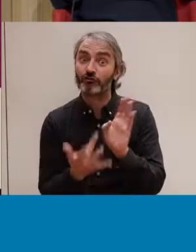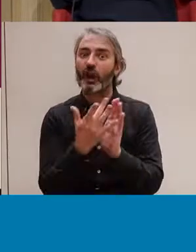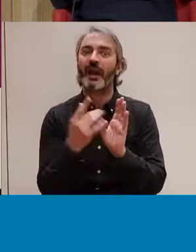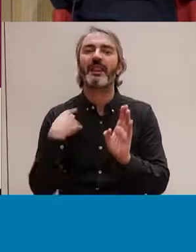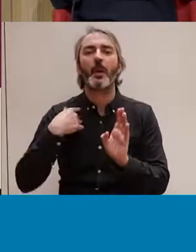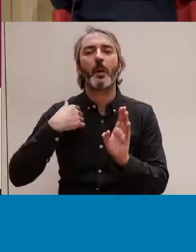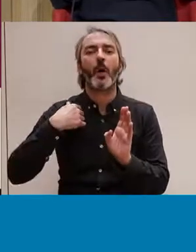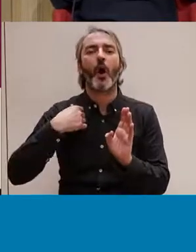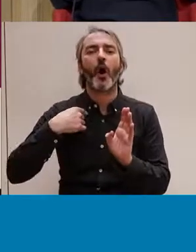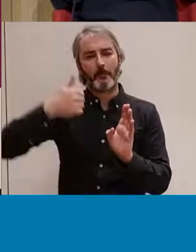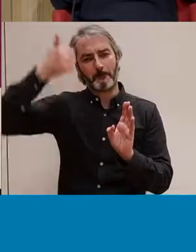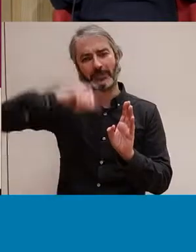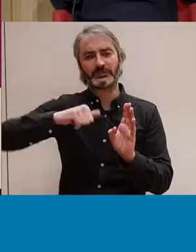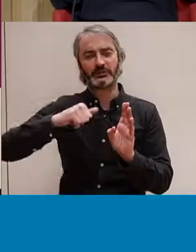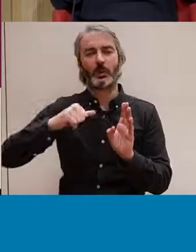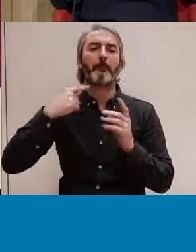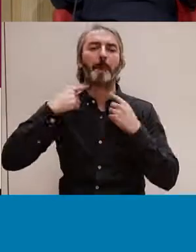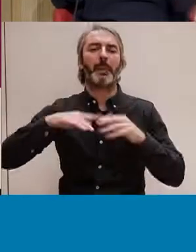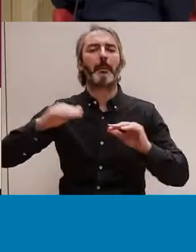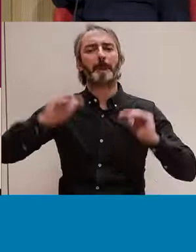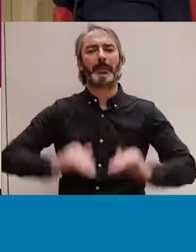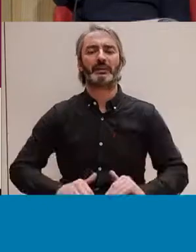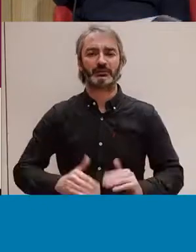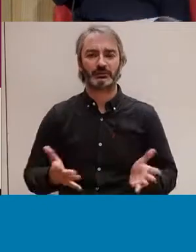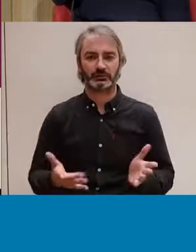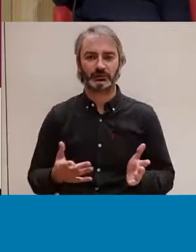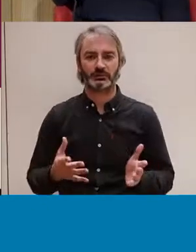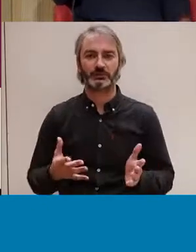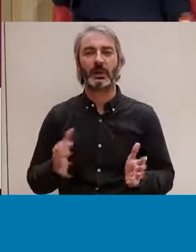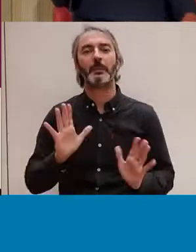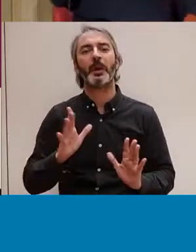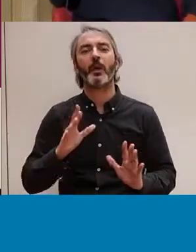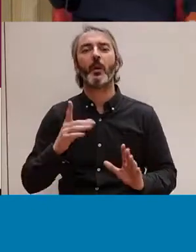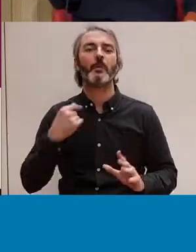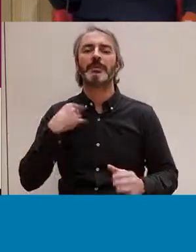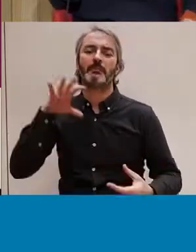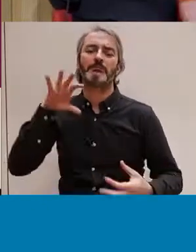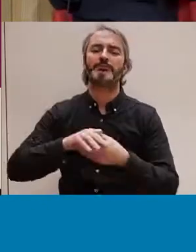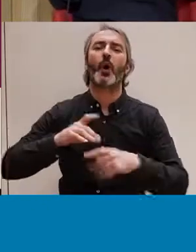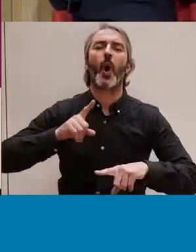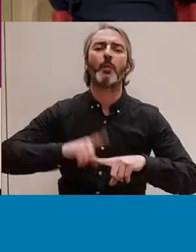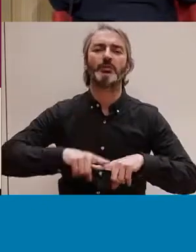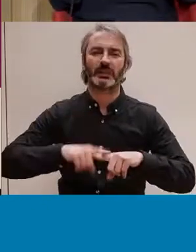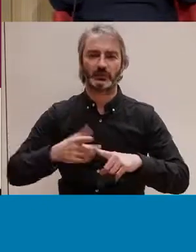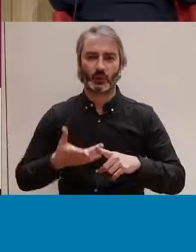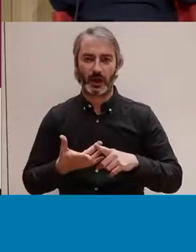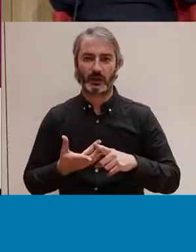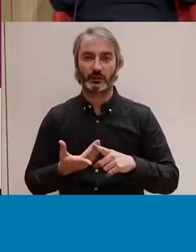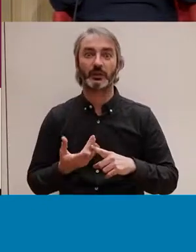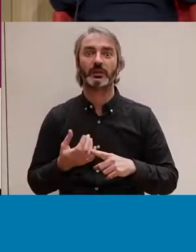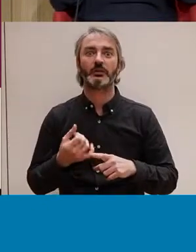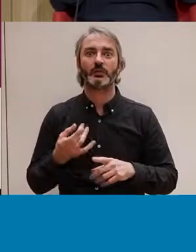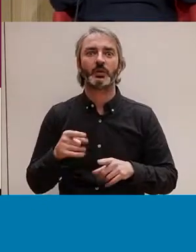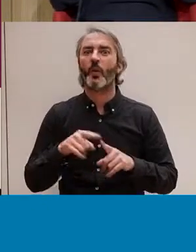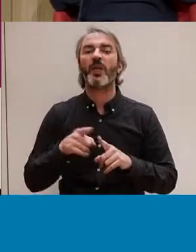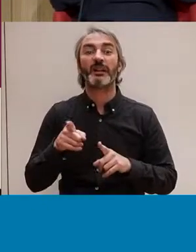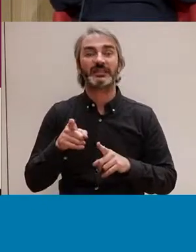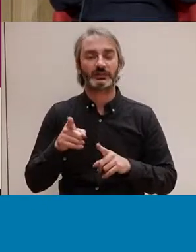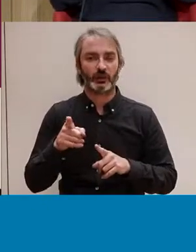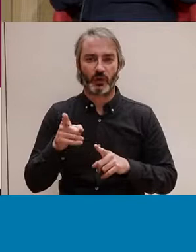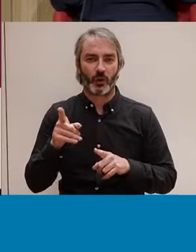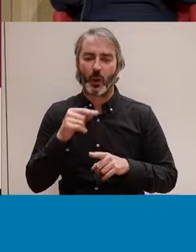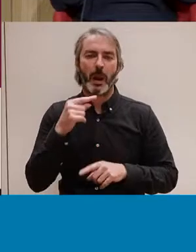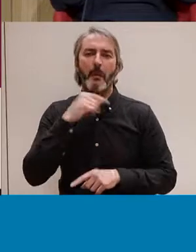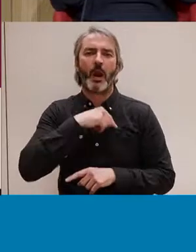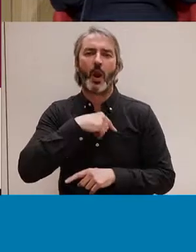per tant, amb la homosexualitat. I pensem que això, a part de sostenir-se en uns valors molt homòfobs, el